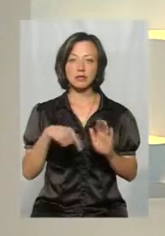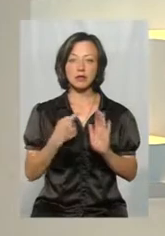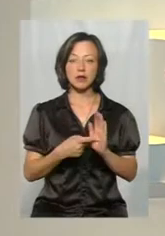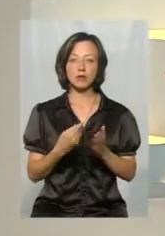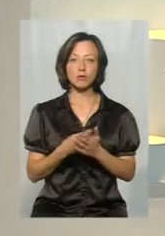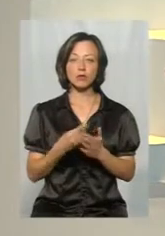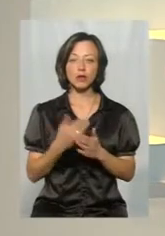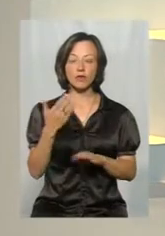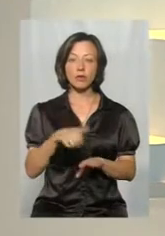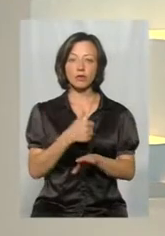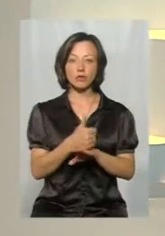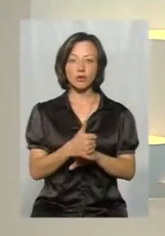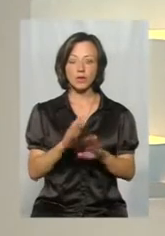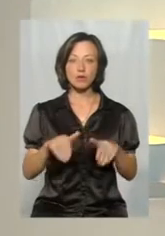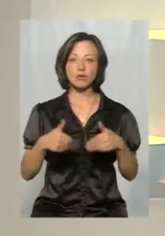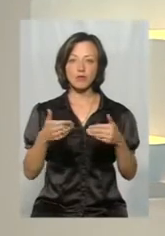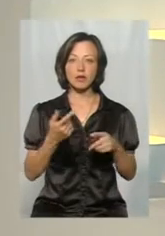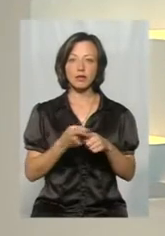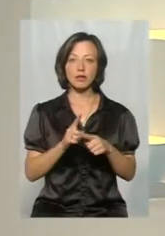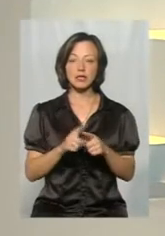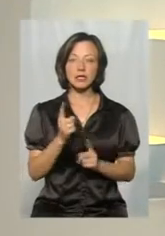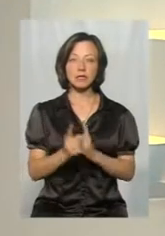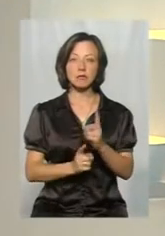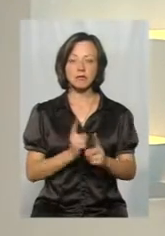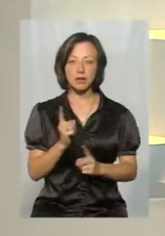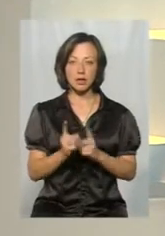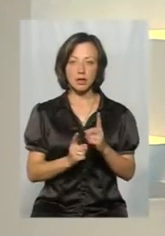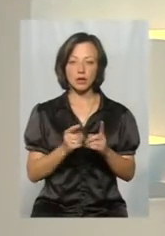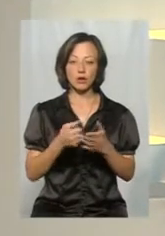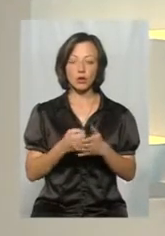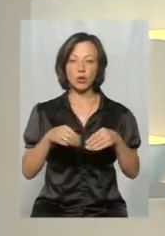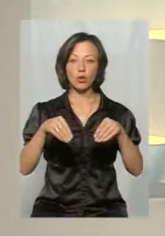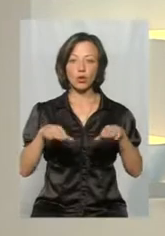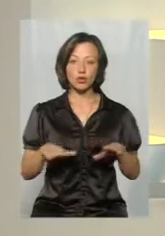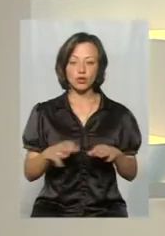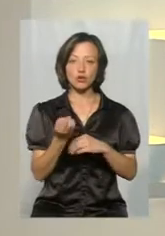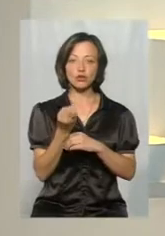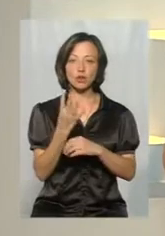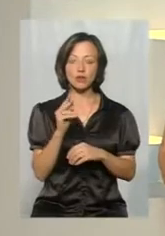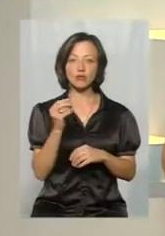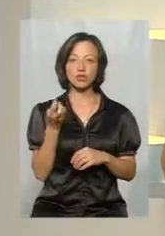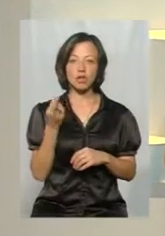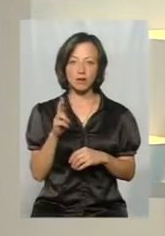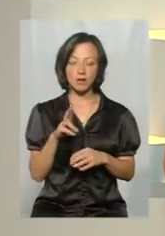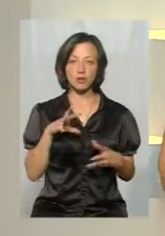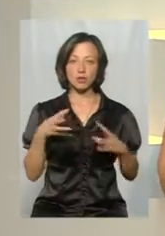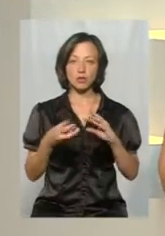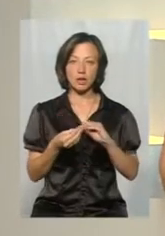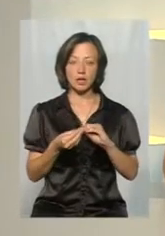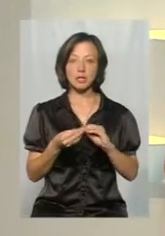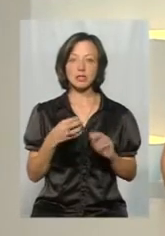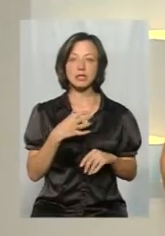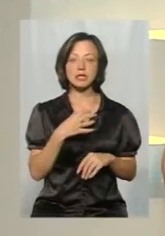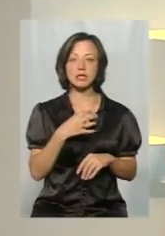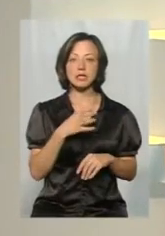яку ви очолюєте, ініціювала оті зміни до рішення сесії 14 червня, в результаті якої Слободинка